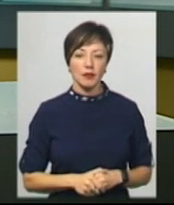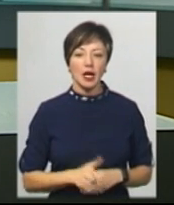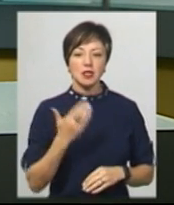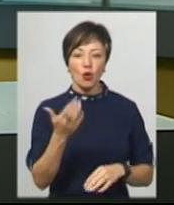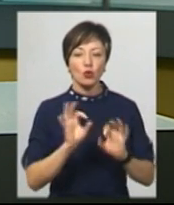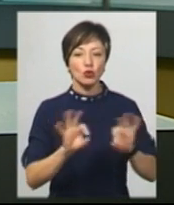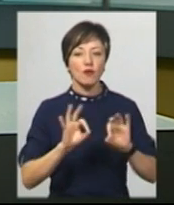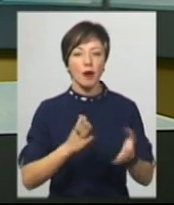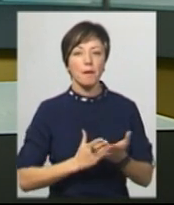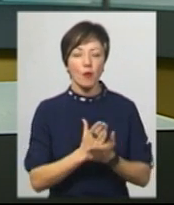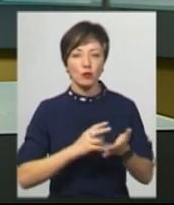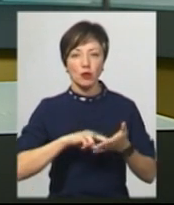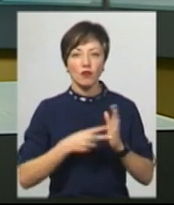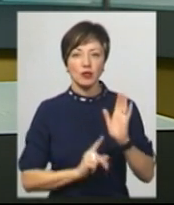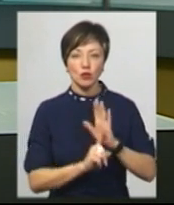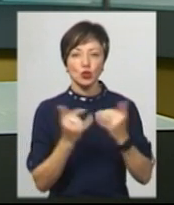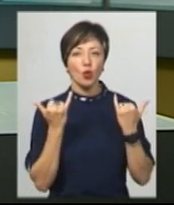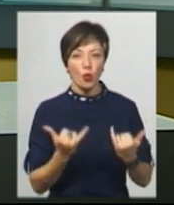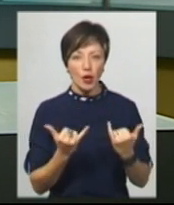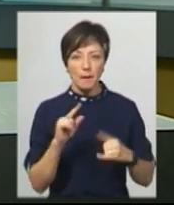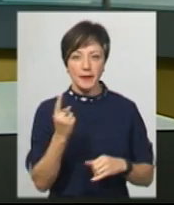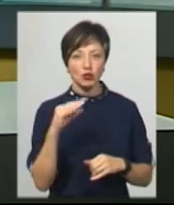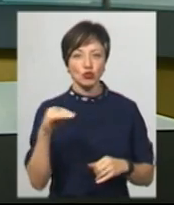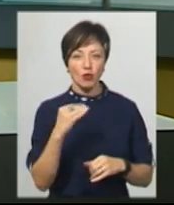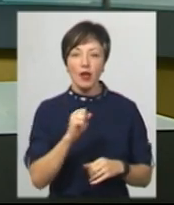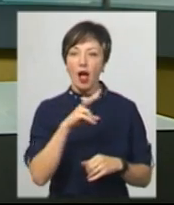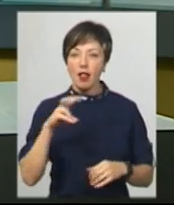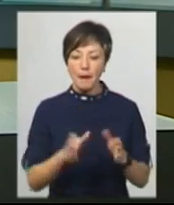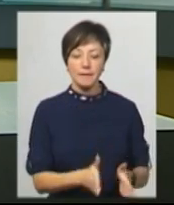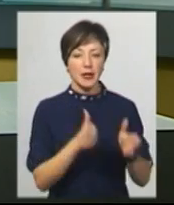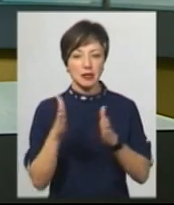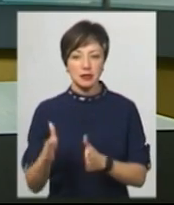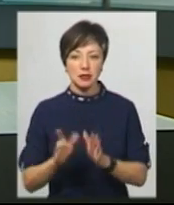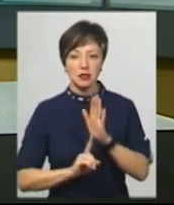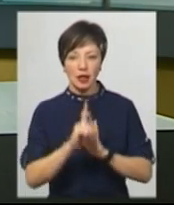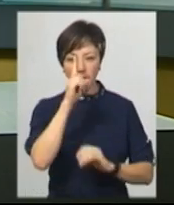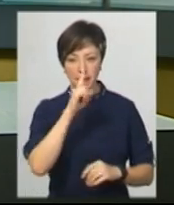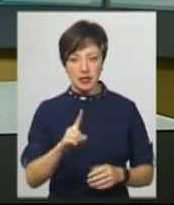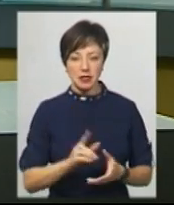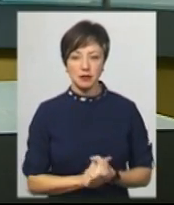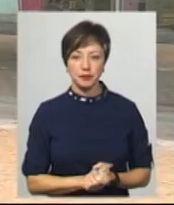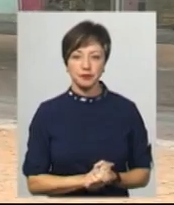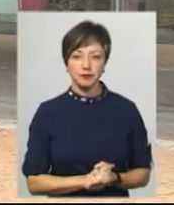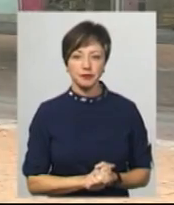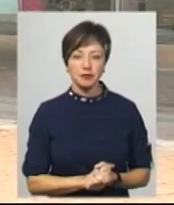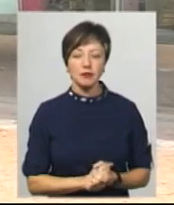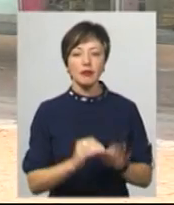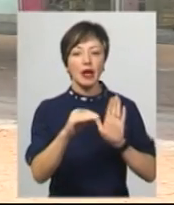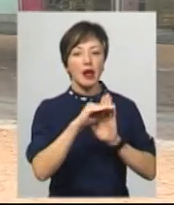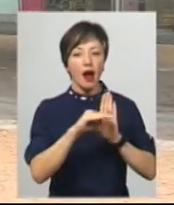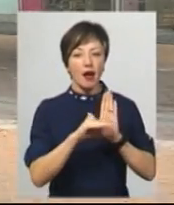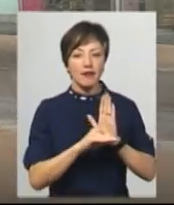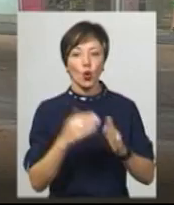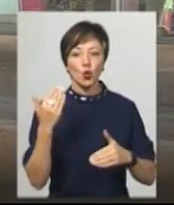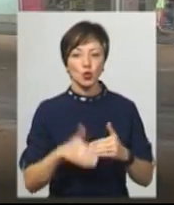За його словами, послугу планували запустити сьогодні, 1 жовтня, проте перенесли старт на місяць. Графік, по суті,